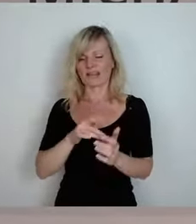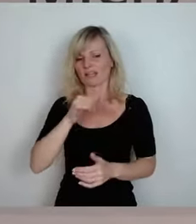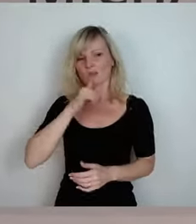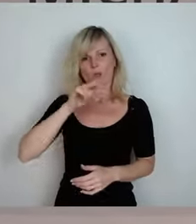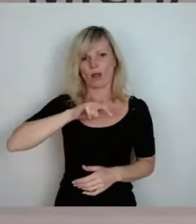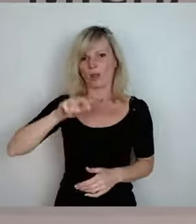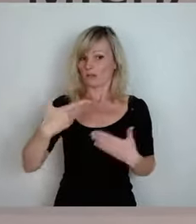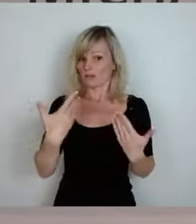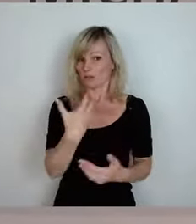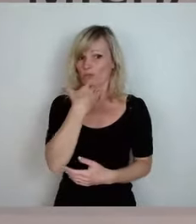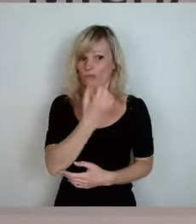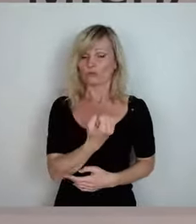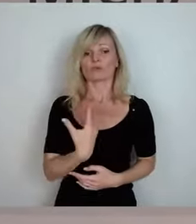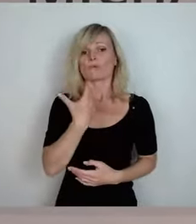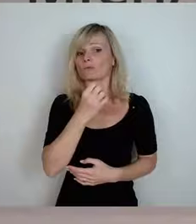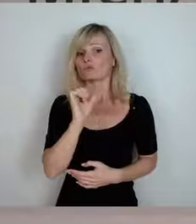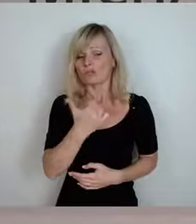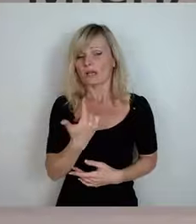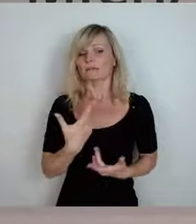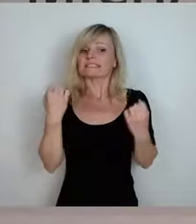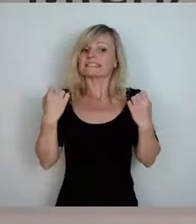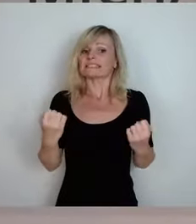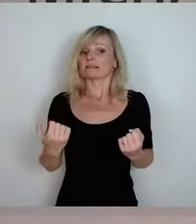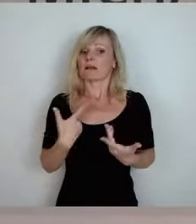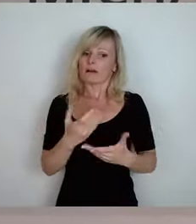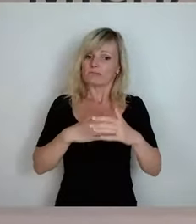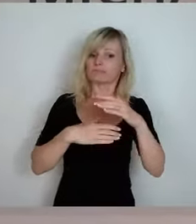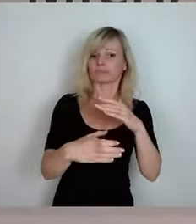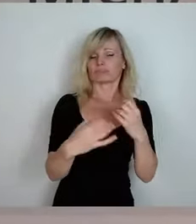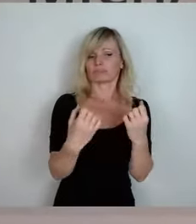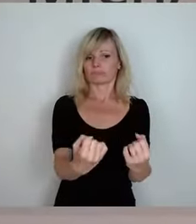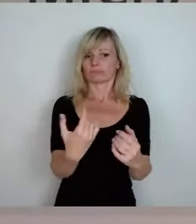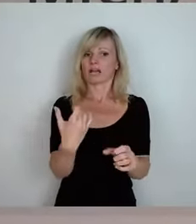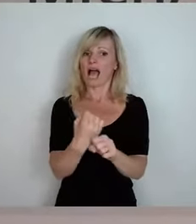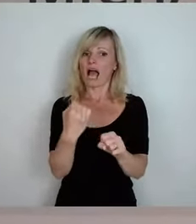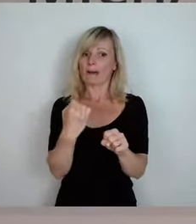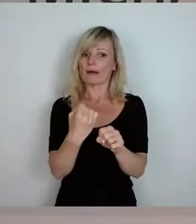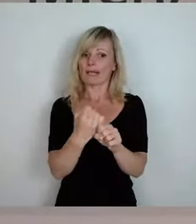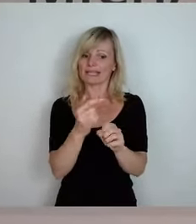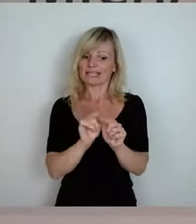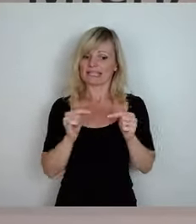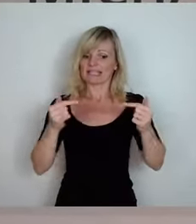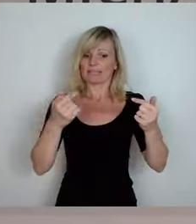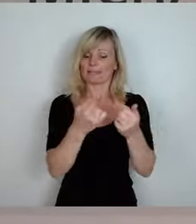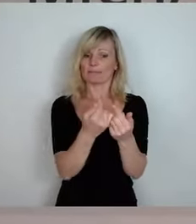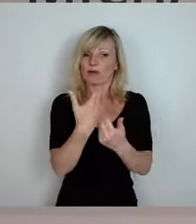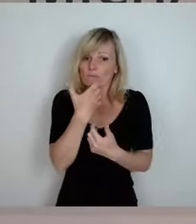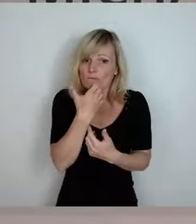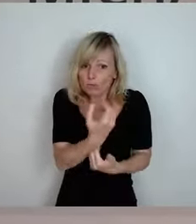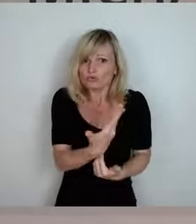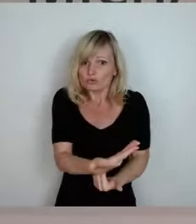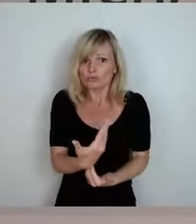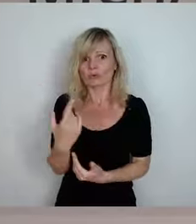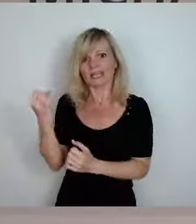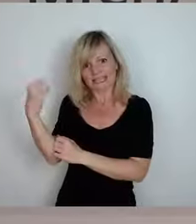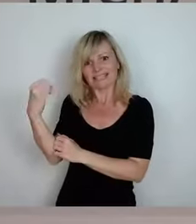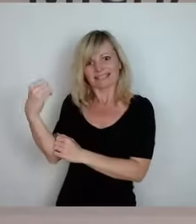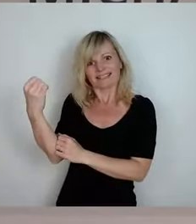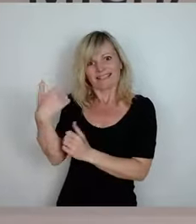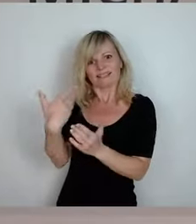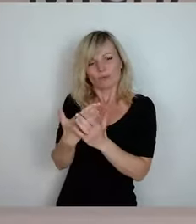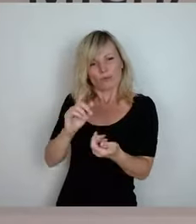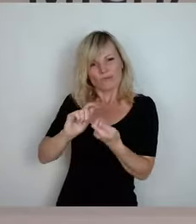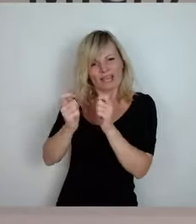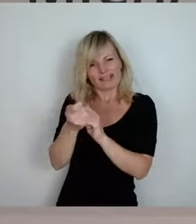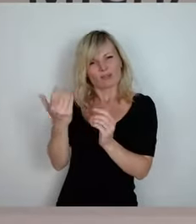Die wollen zunächst mal eine Sicherheit haben. Sie wollen auch die Arbeit im Team haben. Das hat sich verändert. Sie nicken. Ich glaube, Sie haben das auch so ein